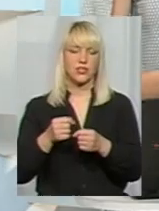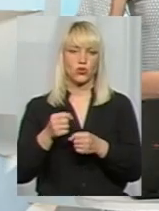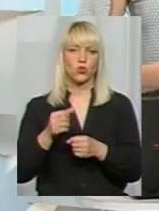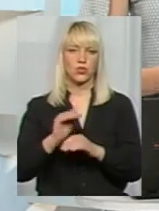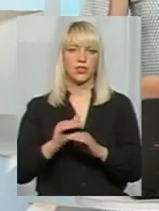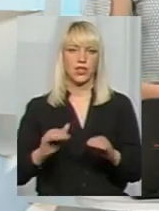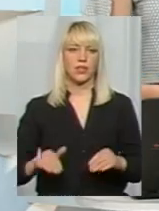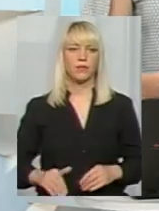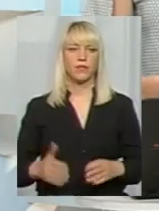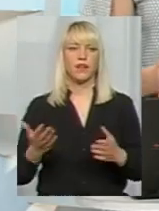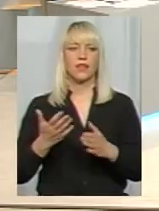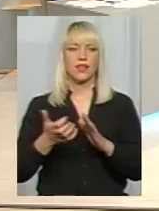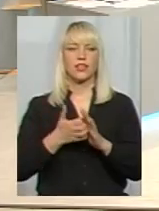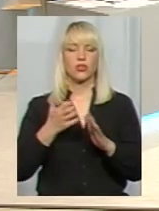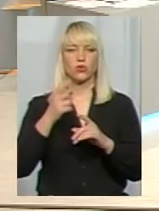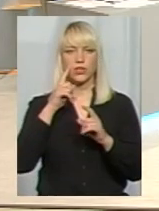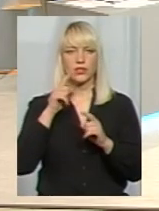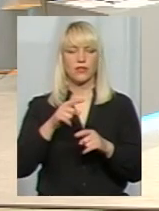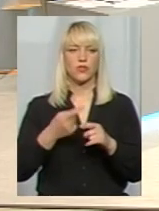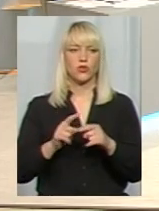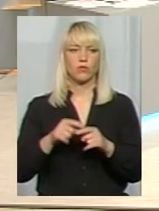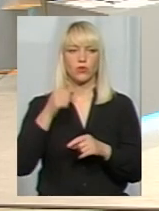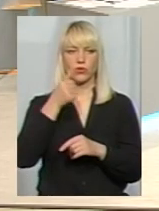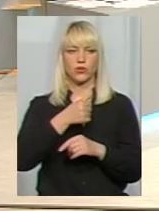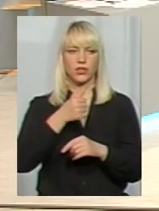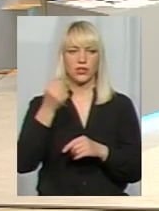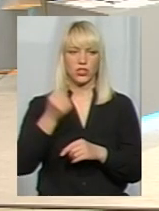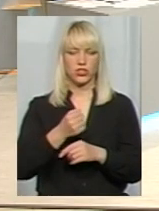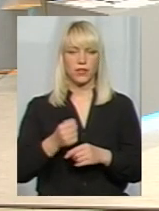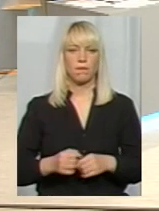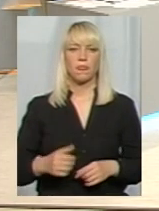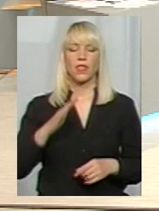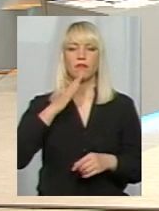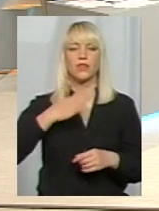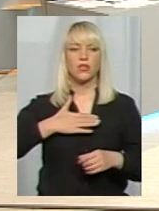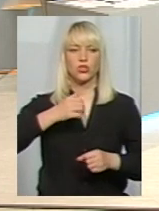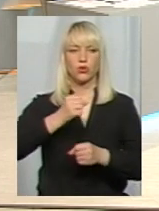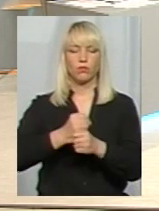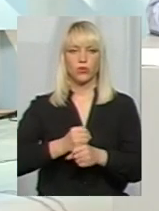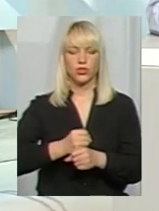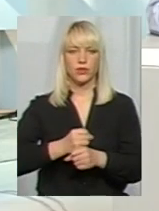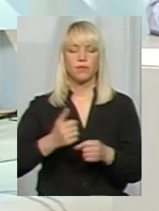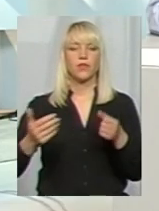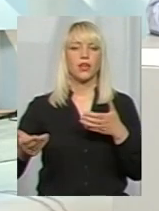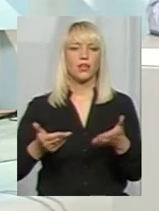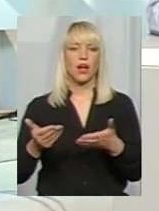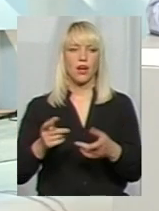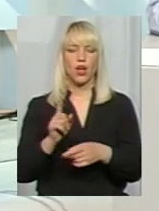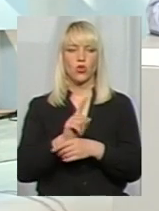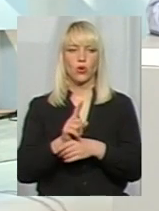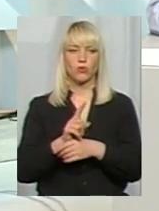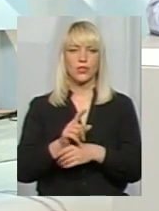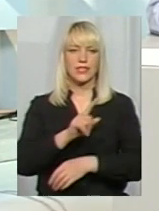націлювали впродовж цього тижня? В нашій роботі, яка нормується